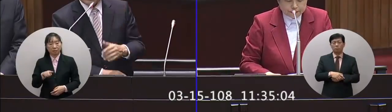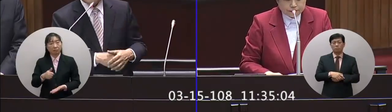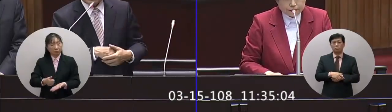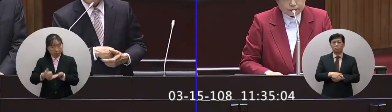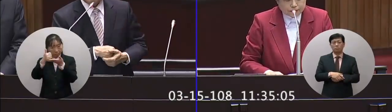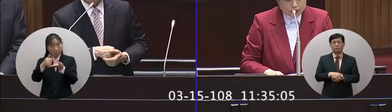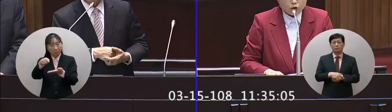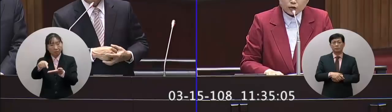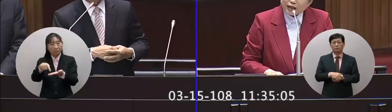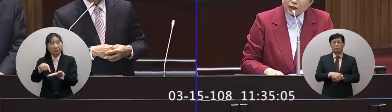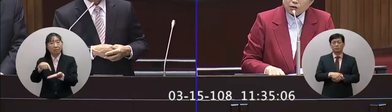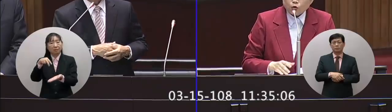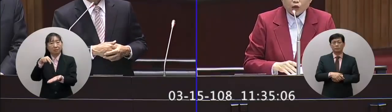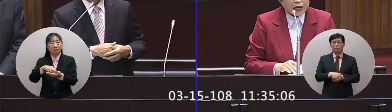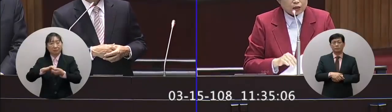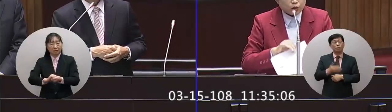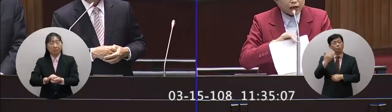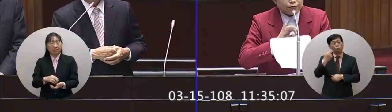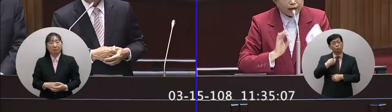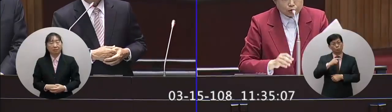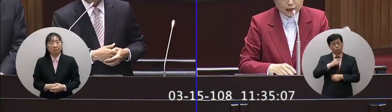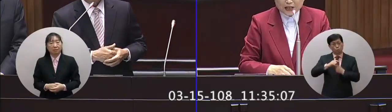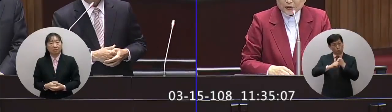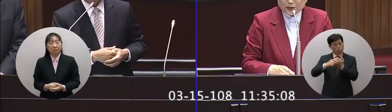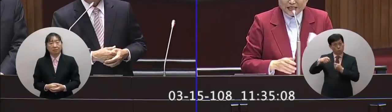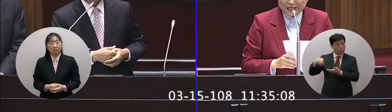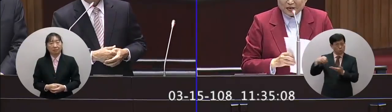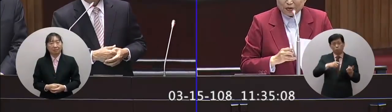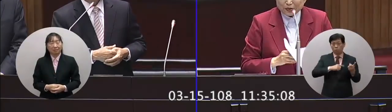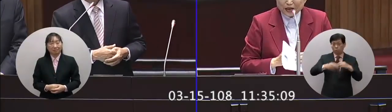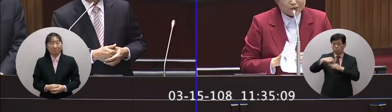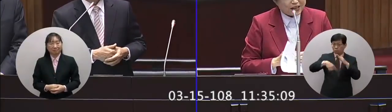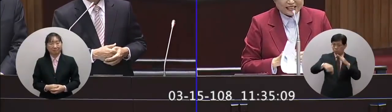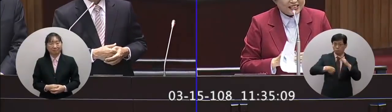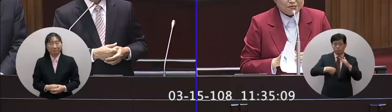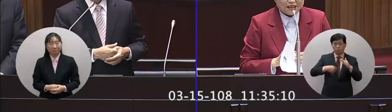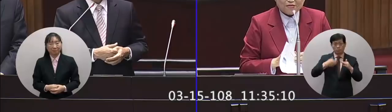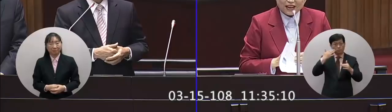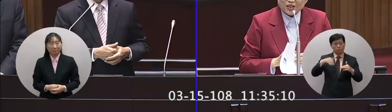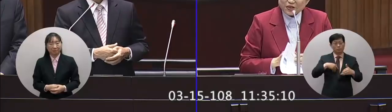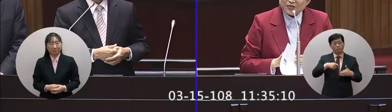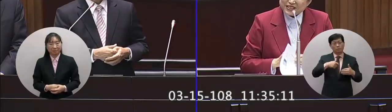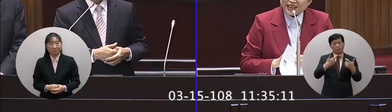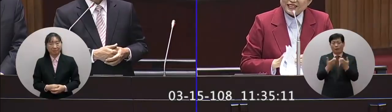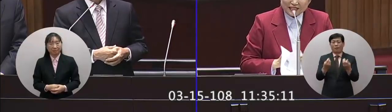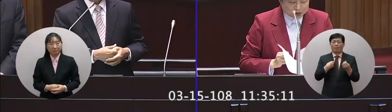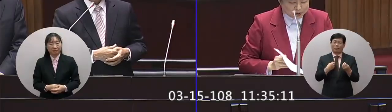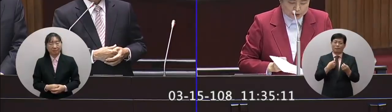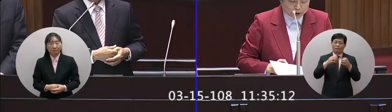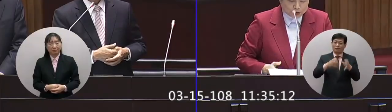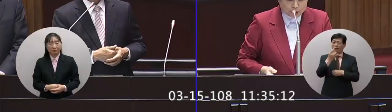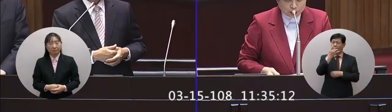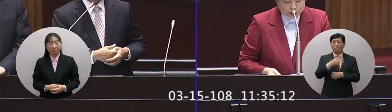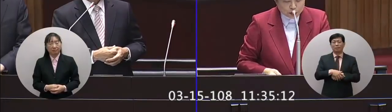尊重貴院的立法我拿了法案出來到時候你行政院沒有對岸我還是立不了法所以院長